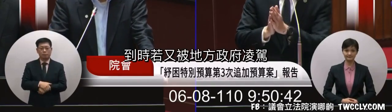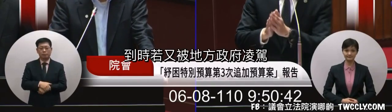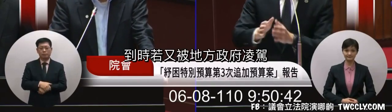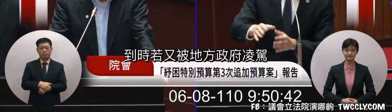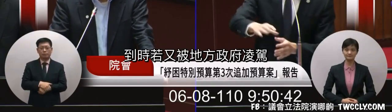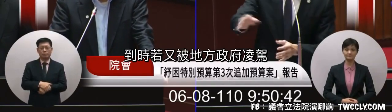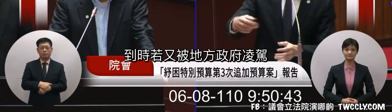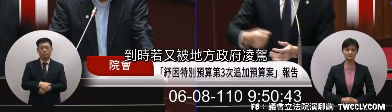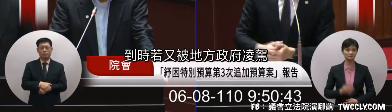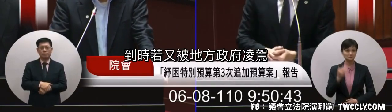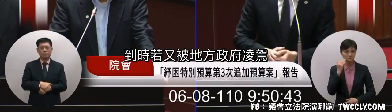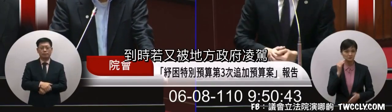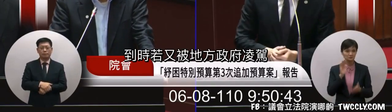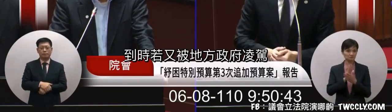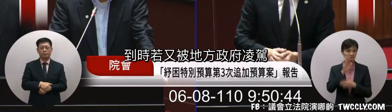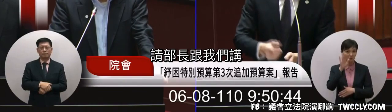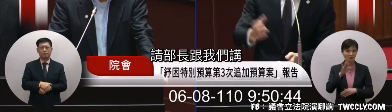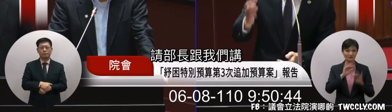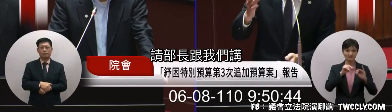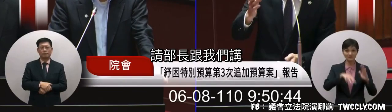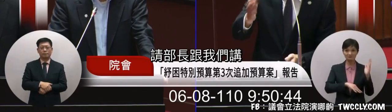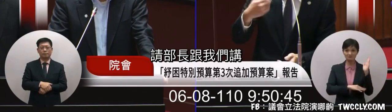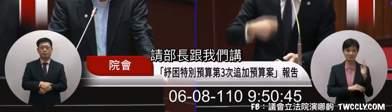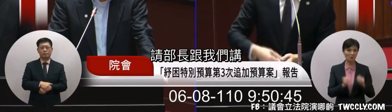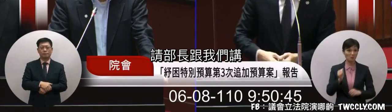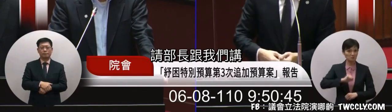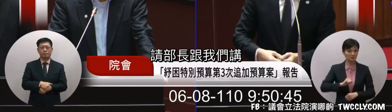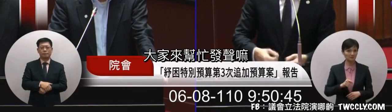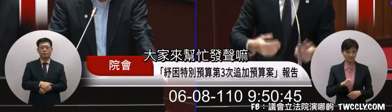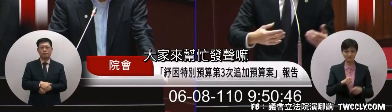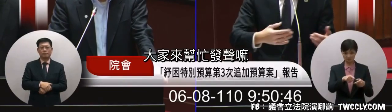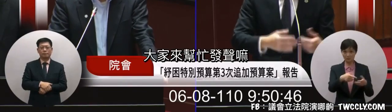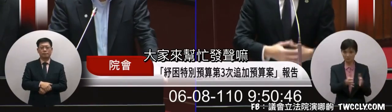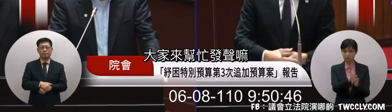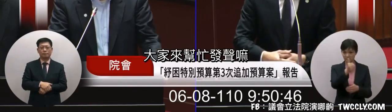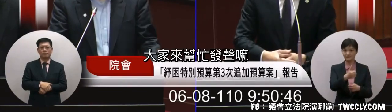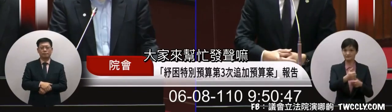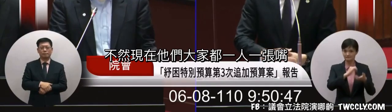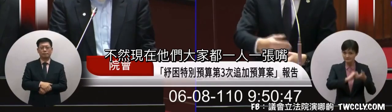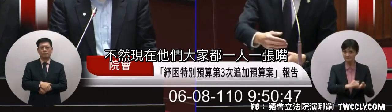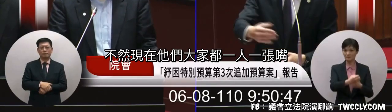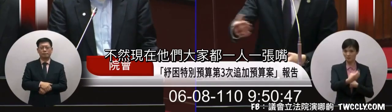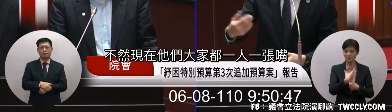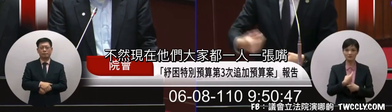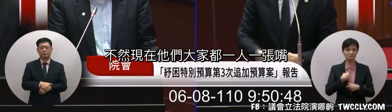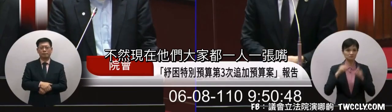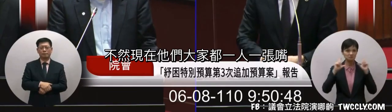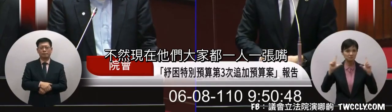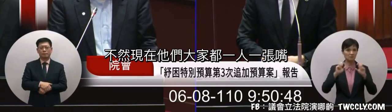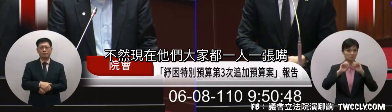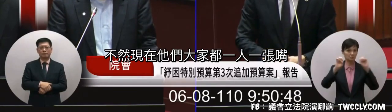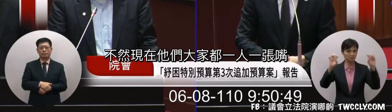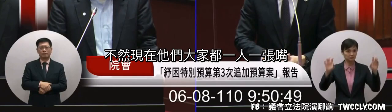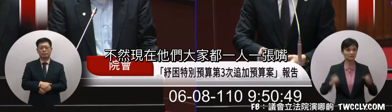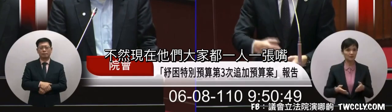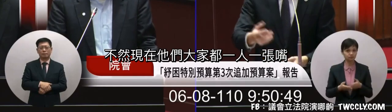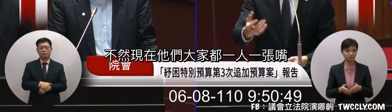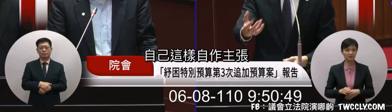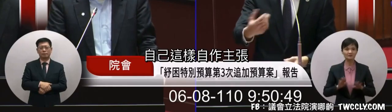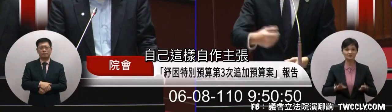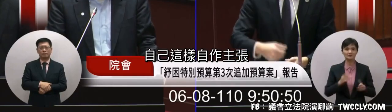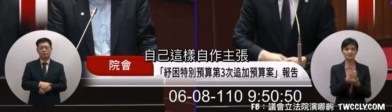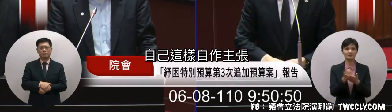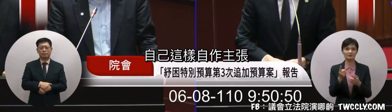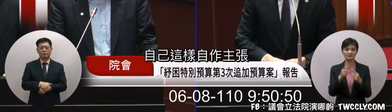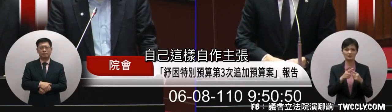量到時候你過去讓地方政府站起來這裡部長跟我們說大家來盜發聲要不然現在大家都這樣一人一隻嘴